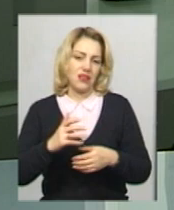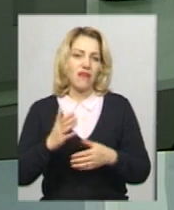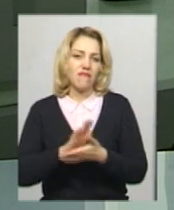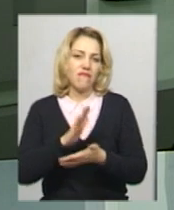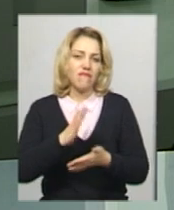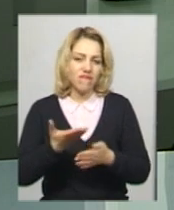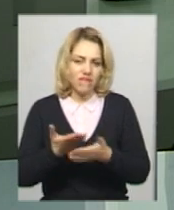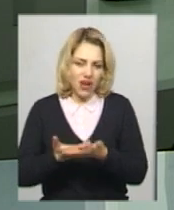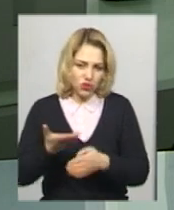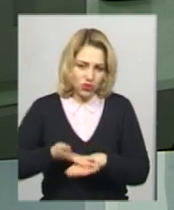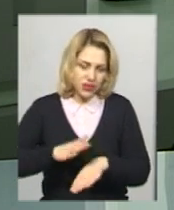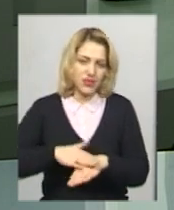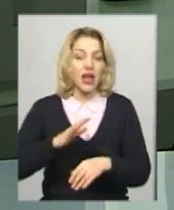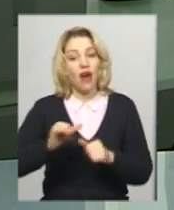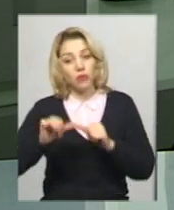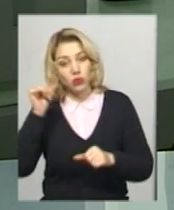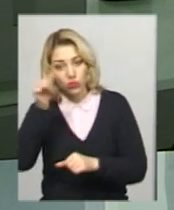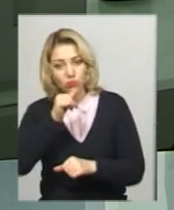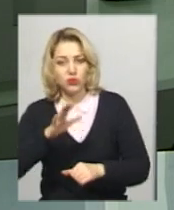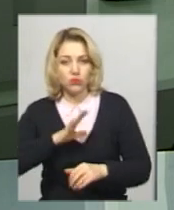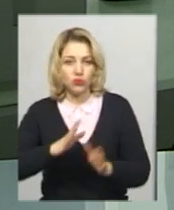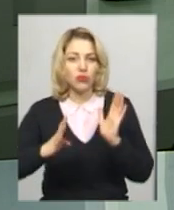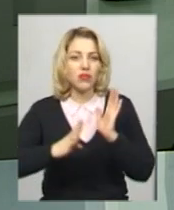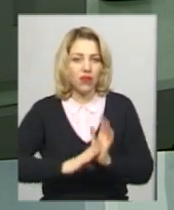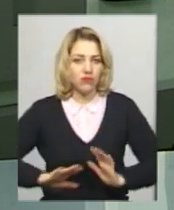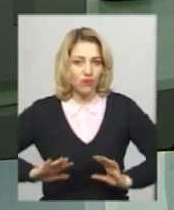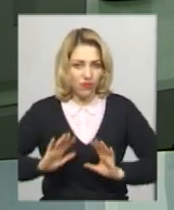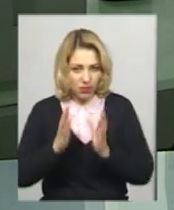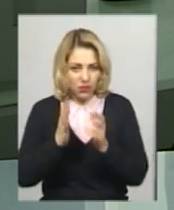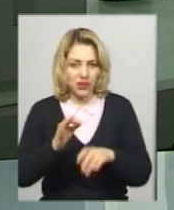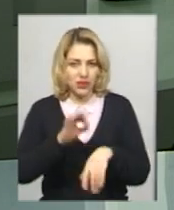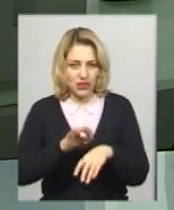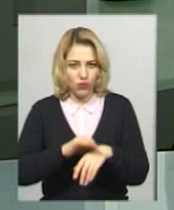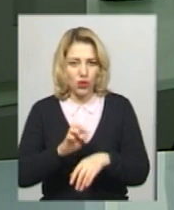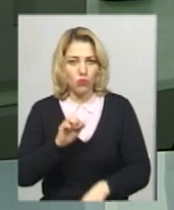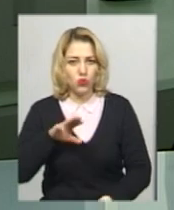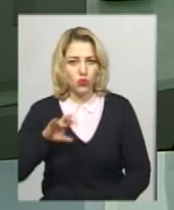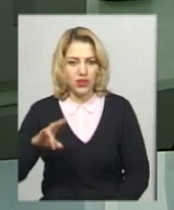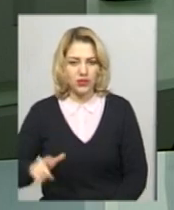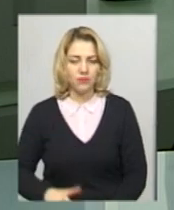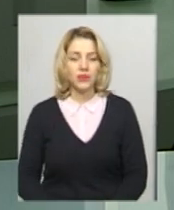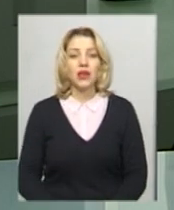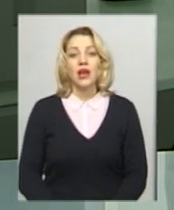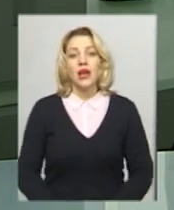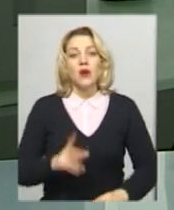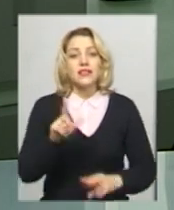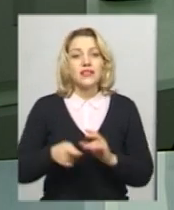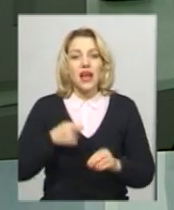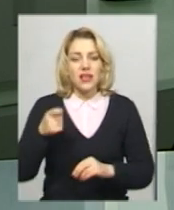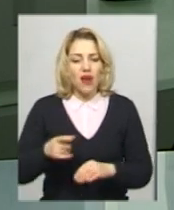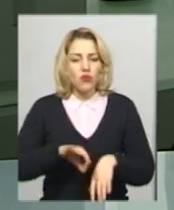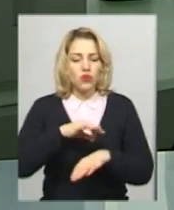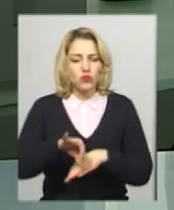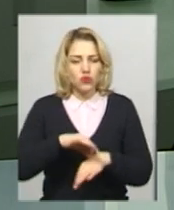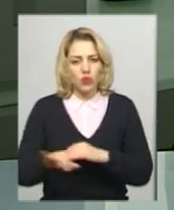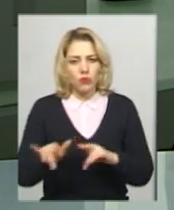було зафіксовано 9 випадків ботулізму. Із заявою про жорстоке поводження з тваринами фермера з Хмельниччини звернулися до